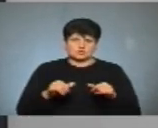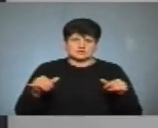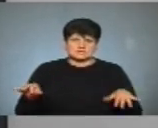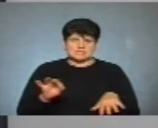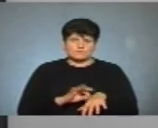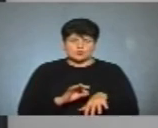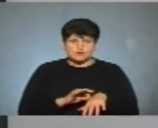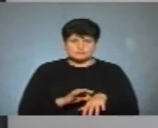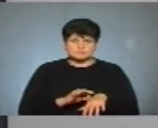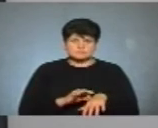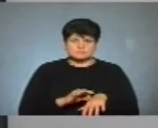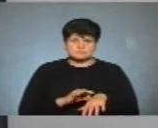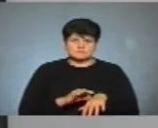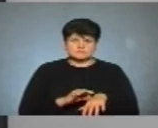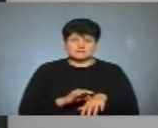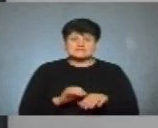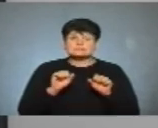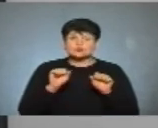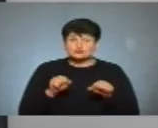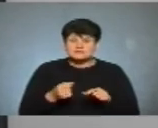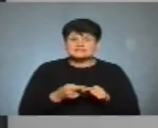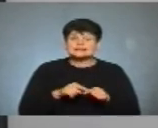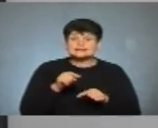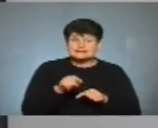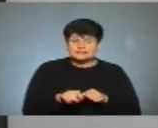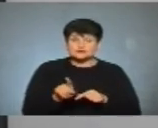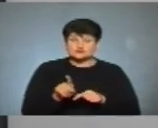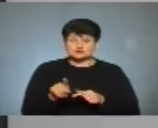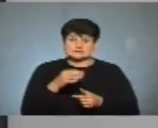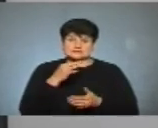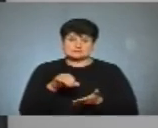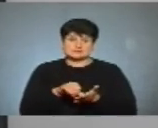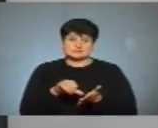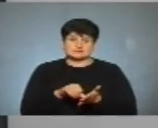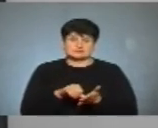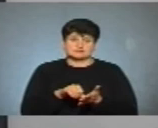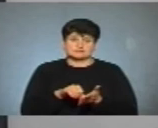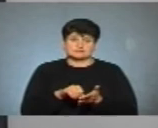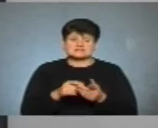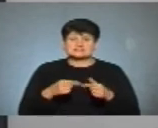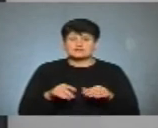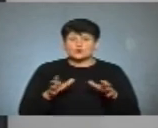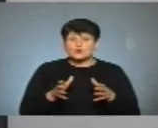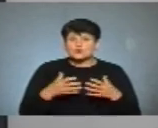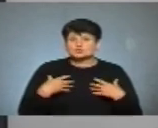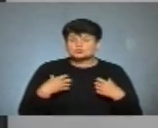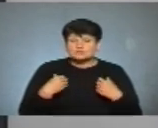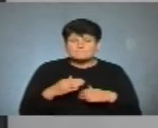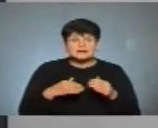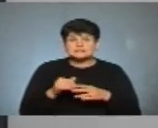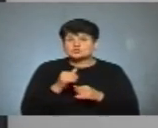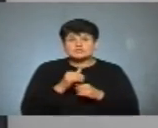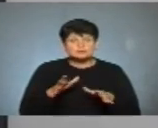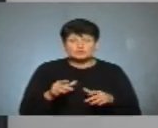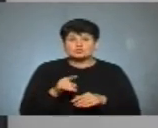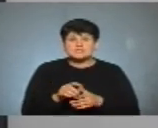хвороби. А спрогнозувати те, що озвучив представник сфери охорони здоров'я, практично неможливо